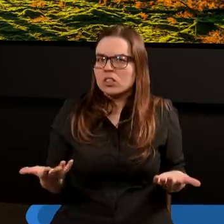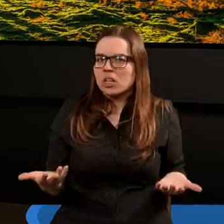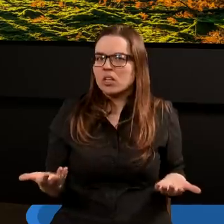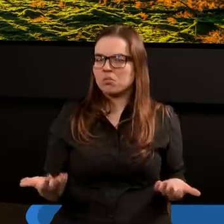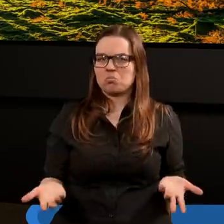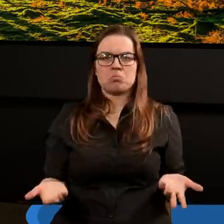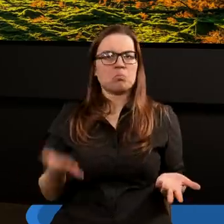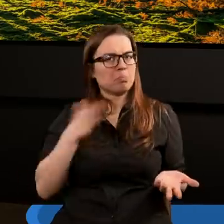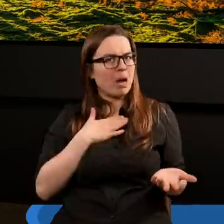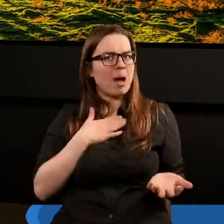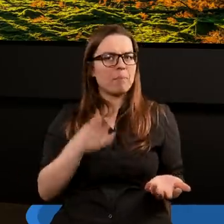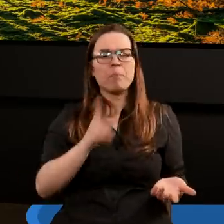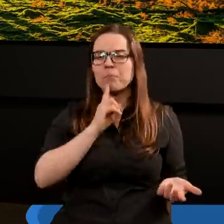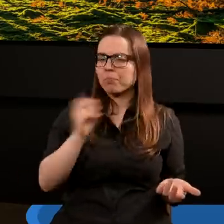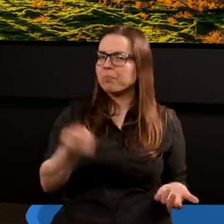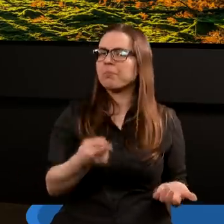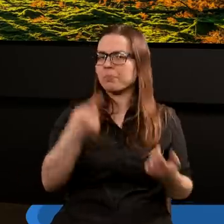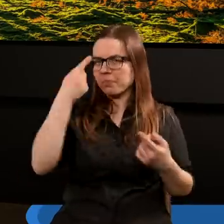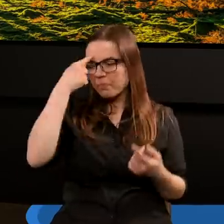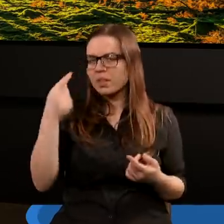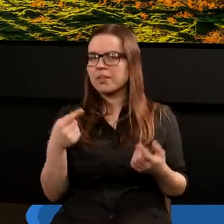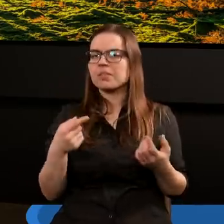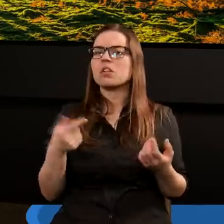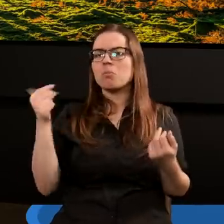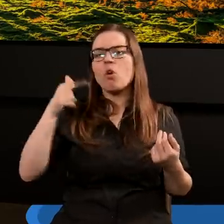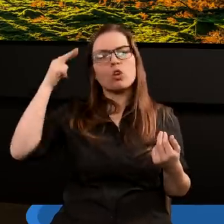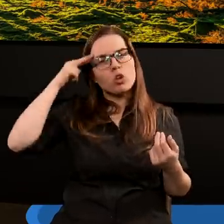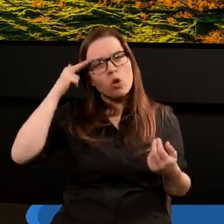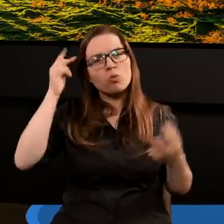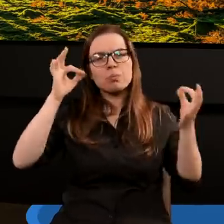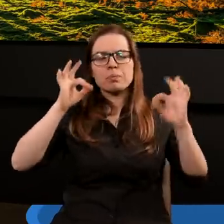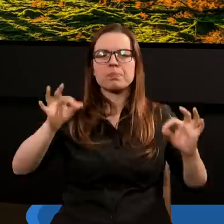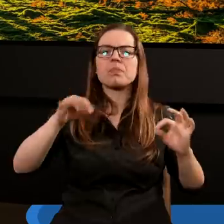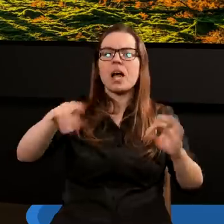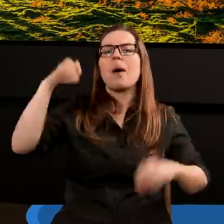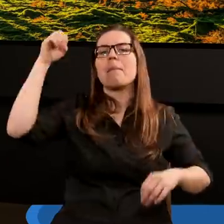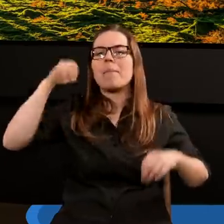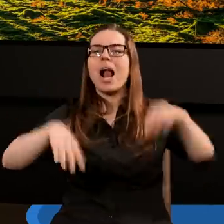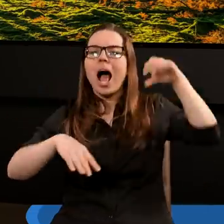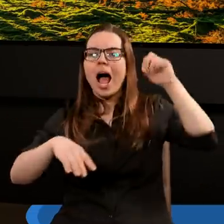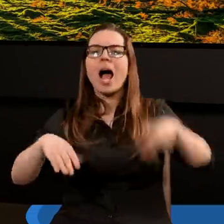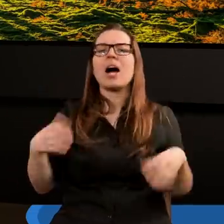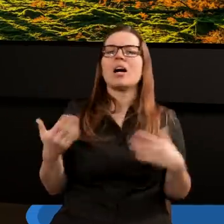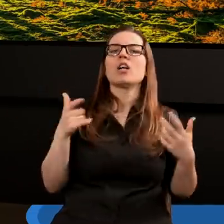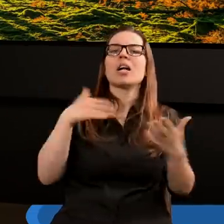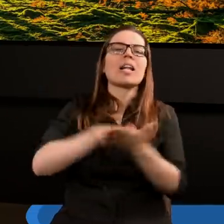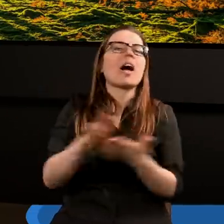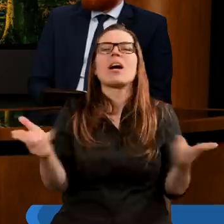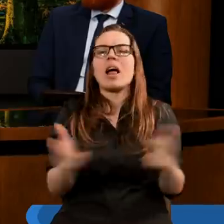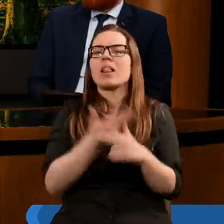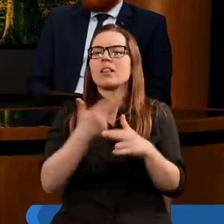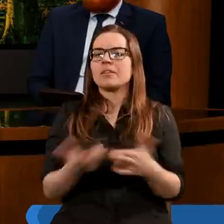czy mamy jakąś taką przesłankę, czy możemy to zrozumieć? Kiedy te siedem plag ma się zacząć?